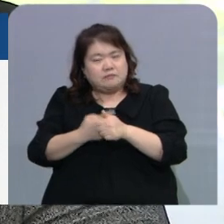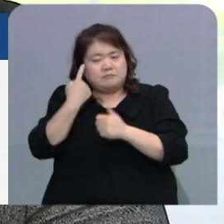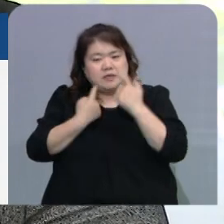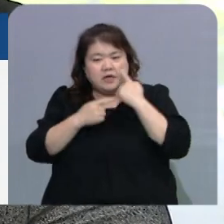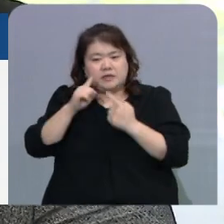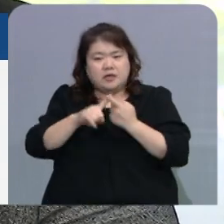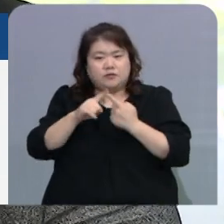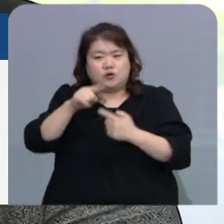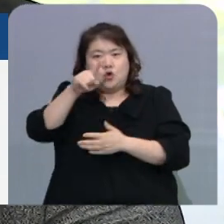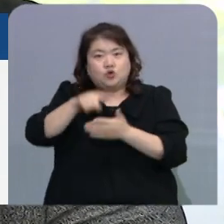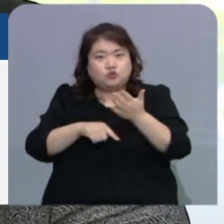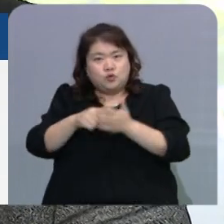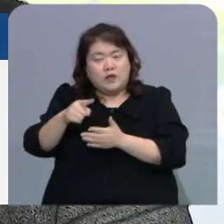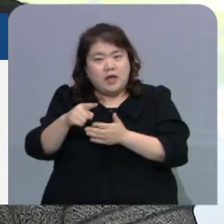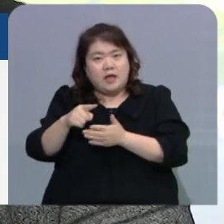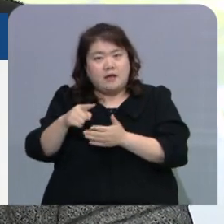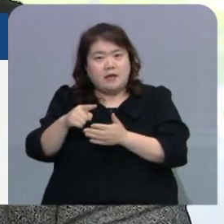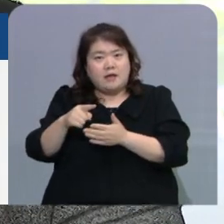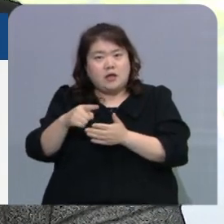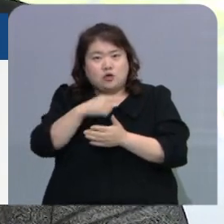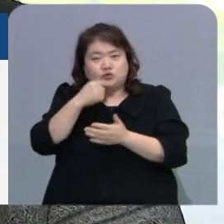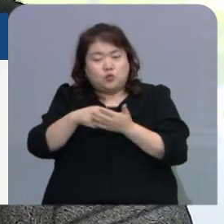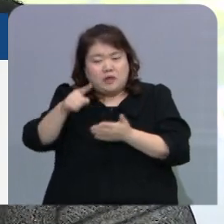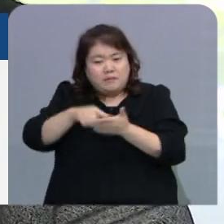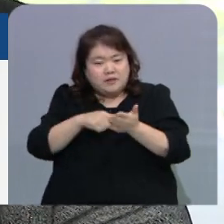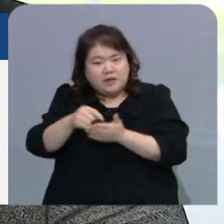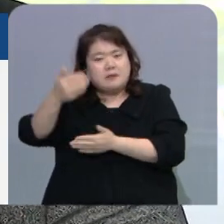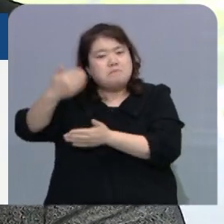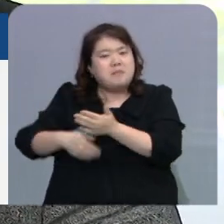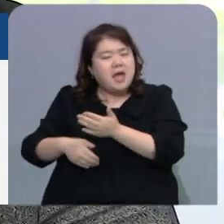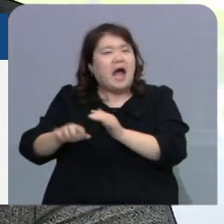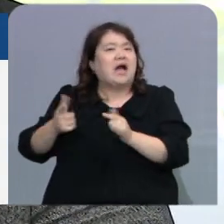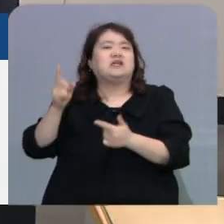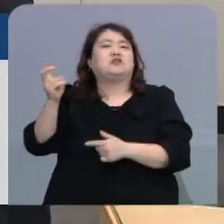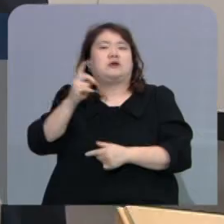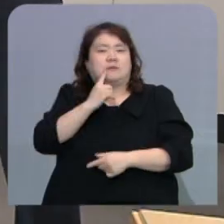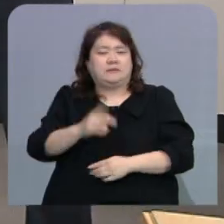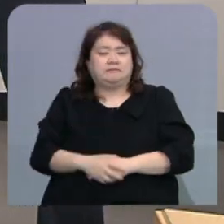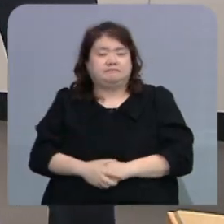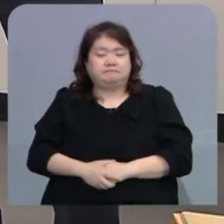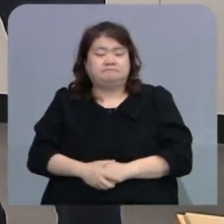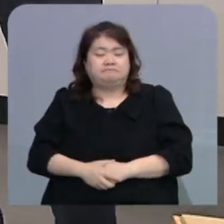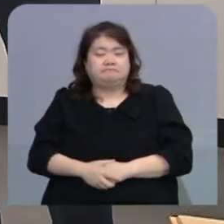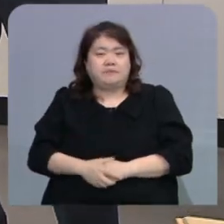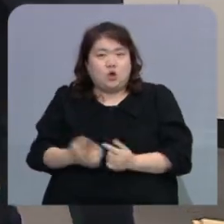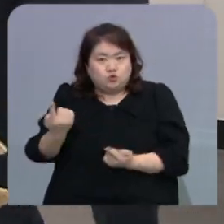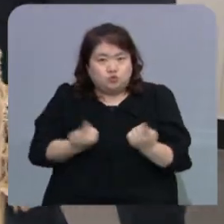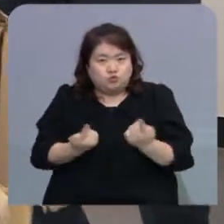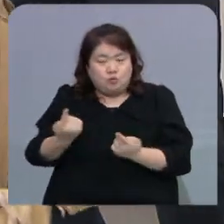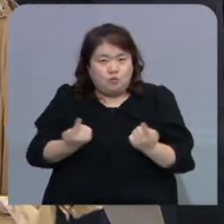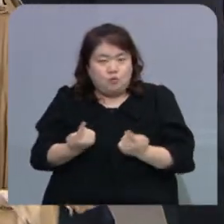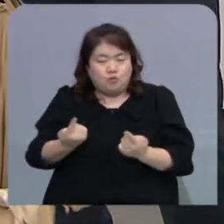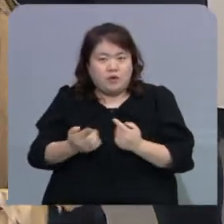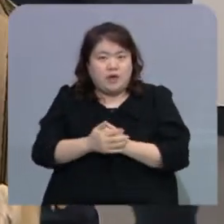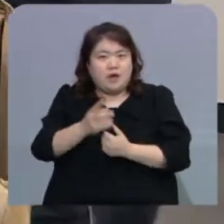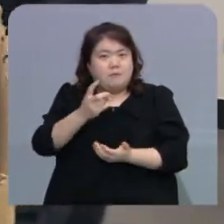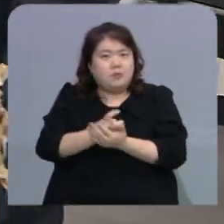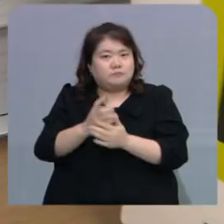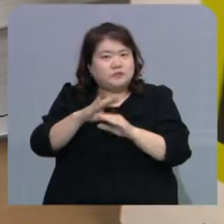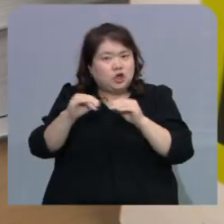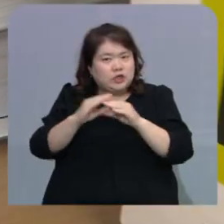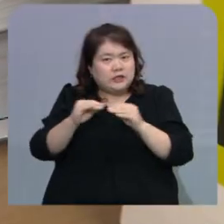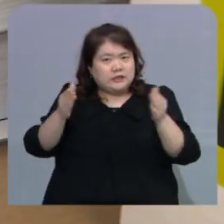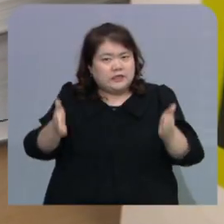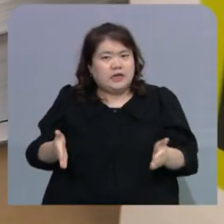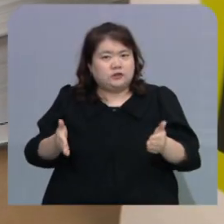손해배상 책임이나 범위에서 공제될 것이 아니라는 게 저희 주장입니다. 분쟁 조정의 법정 처리 기한은 9개월.